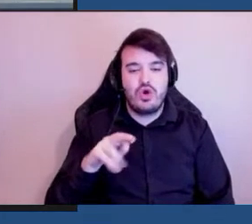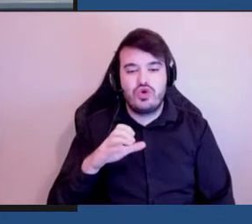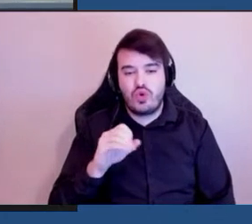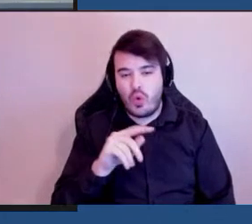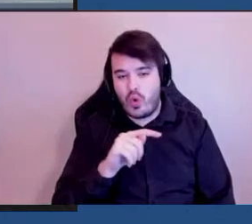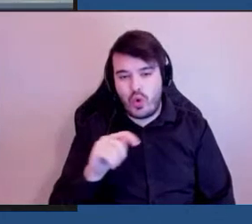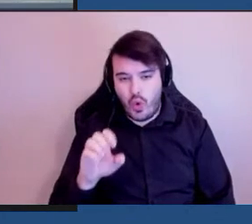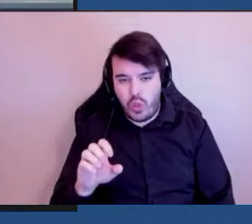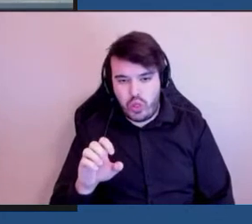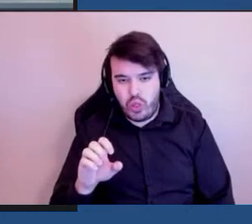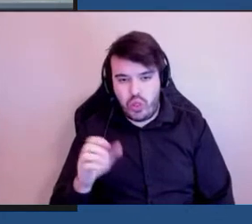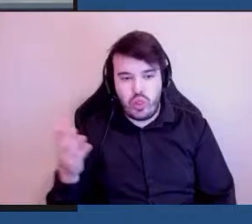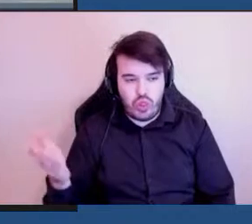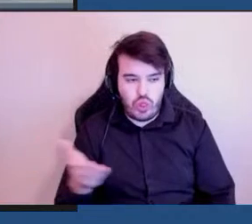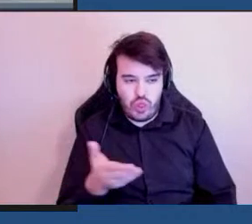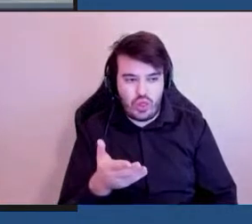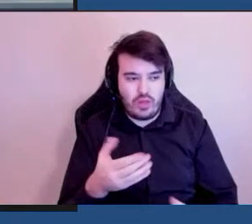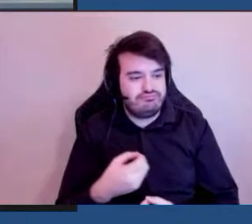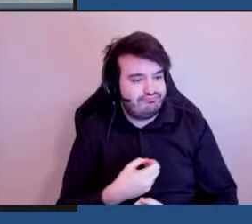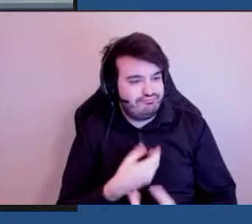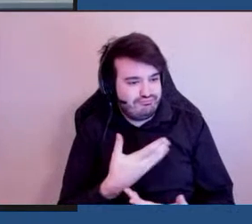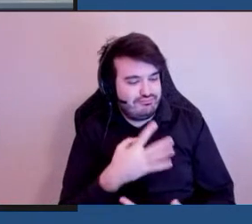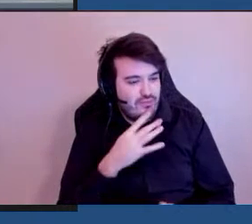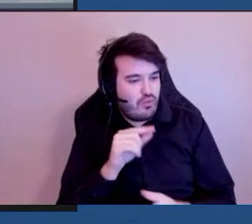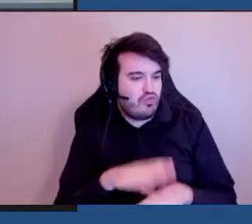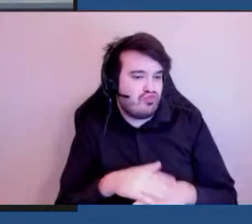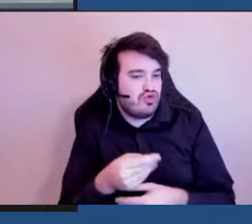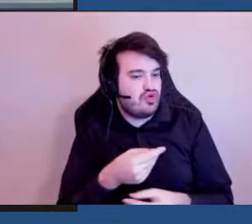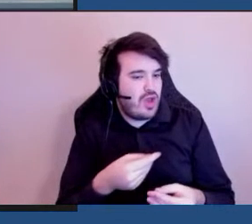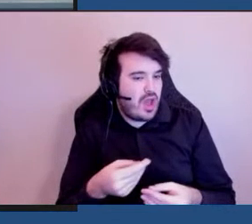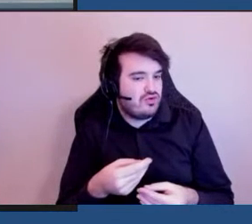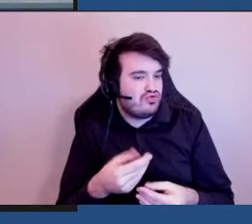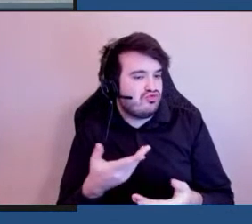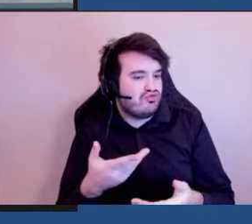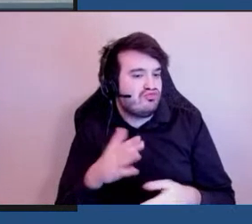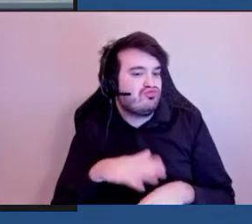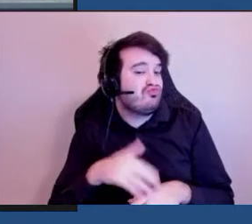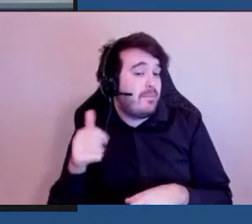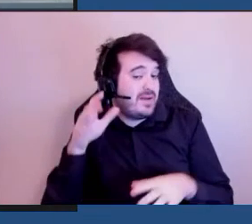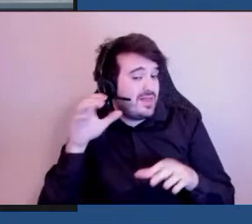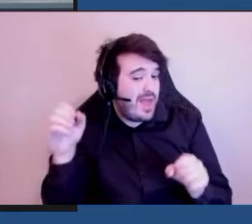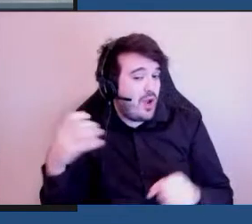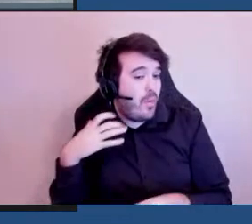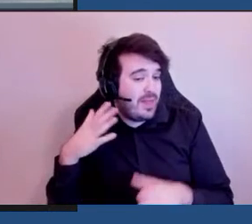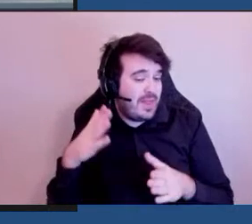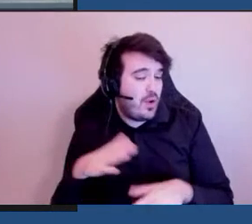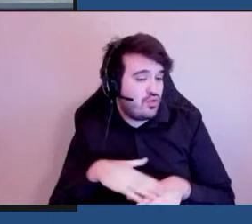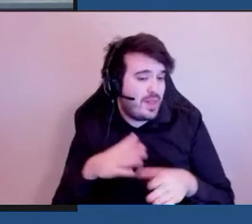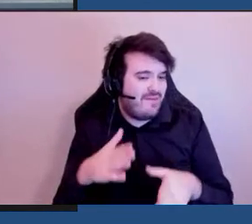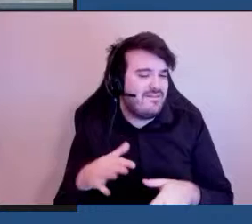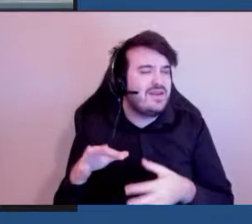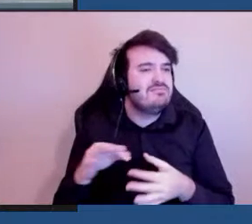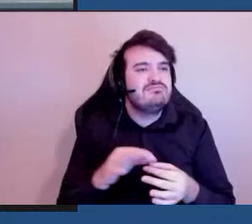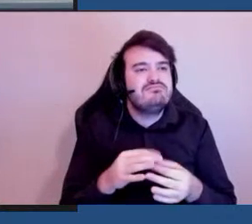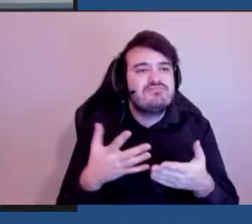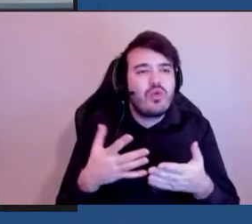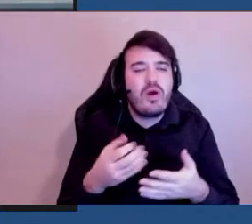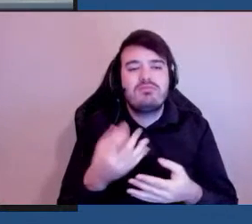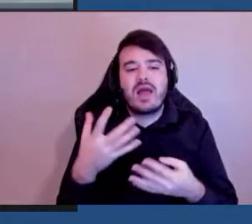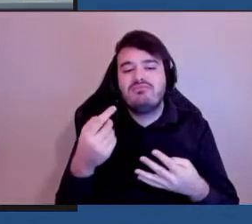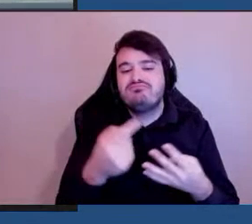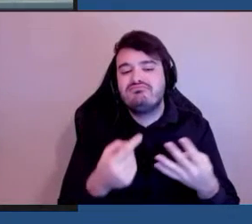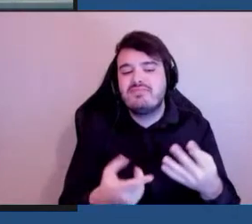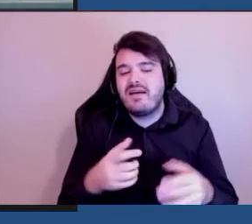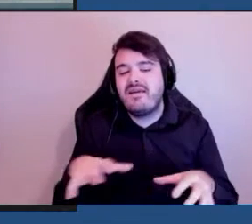J'aimerais maintenant demander à Philippe Turcotte, qui est le président du comité consultatif, de mettre en relief certains des